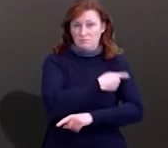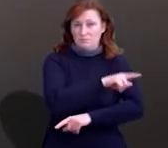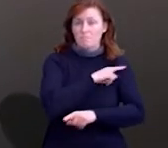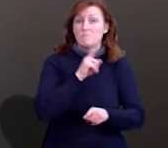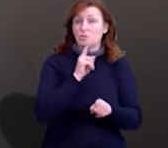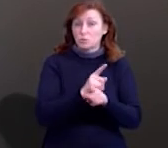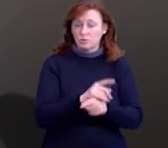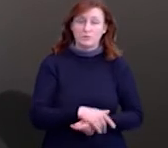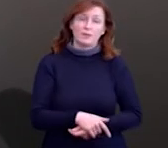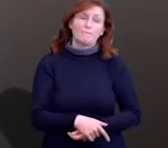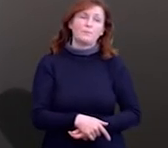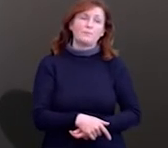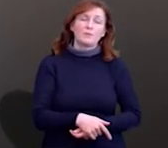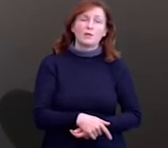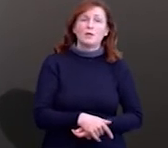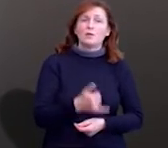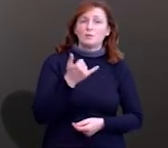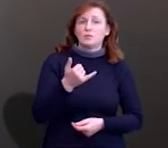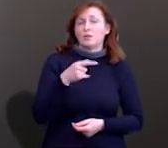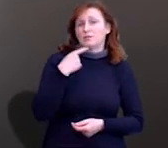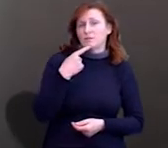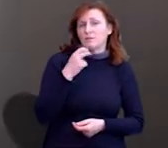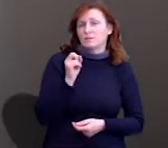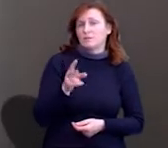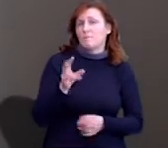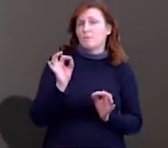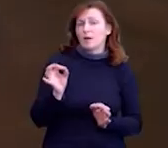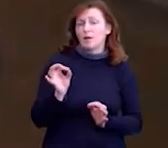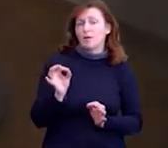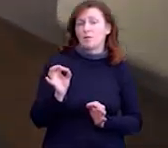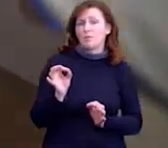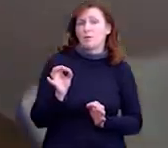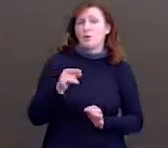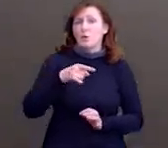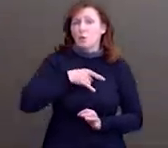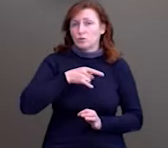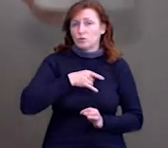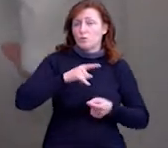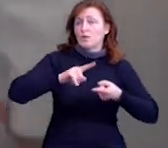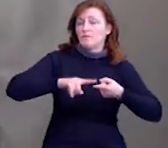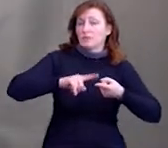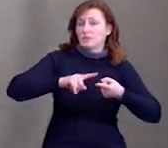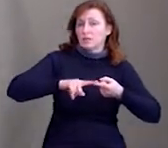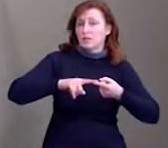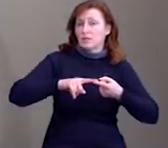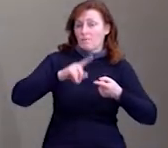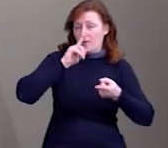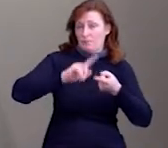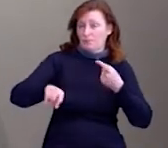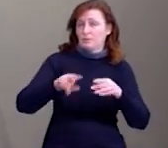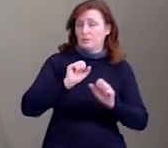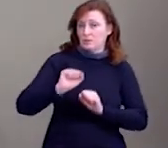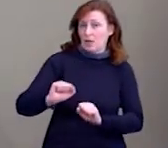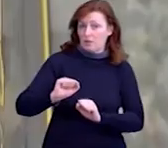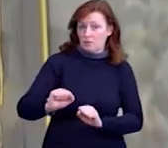протичумний костюм, зараз це називається, якщо я не помиляюсь, костюм інфекційного захисту. Один з елементів, він